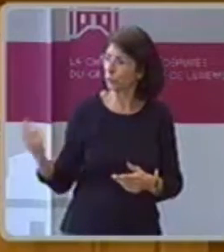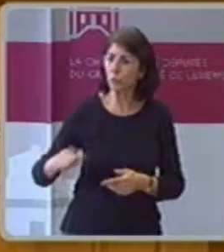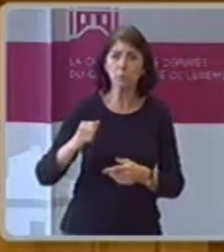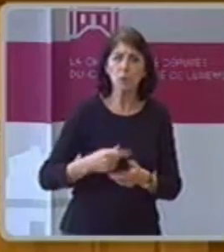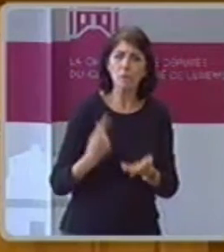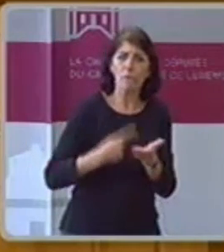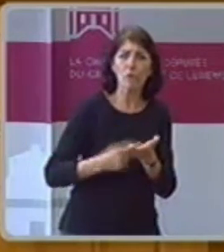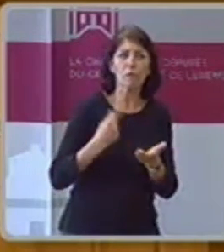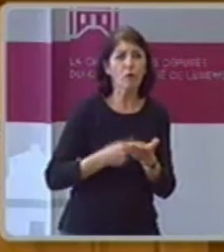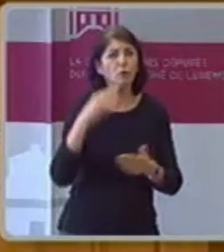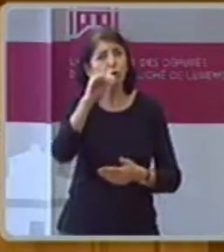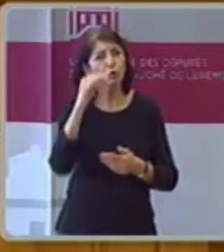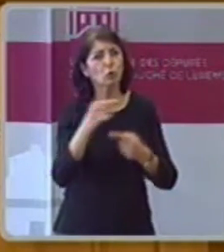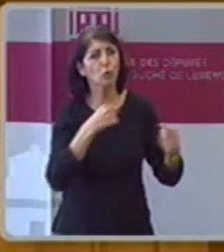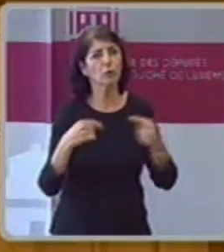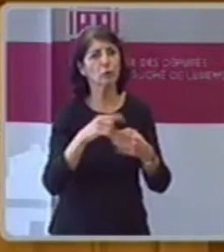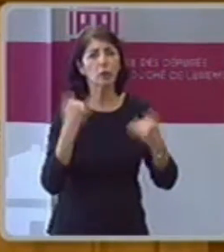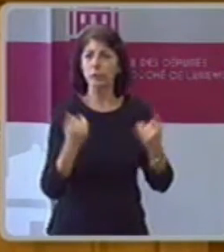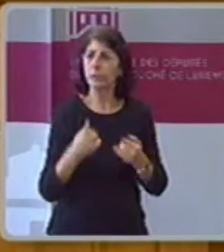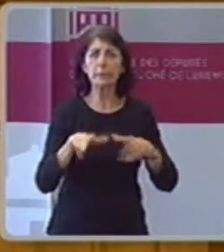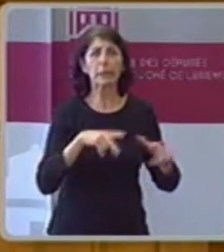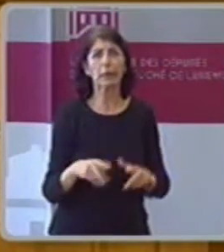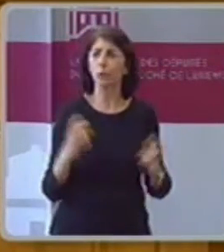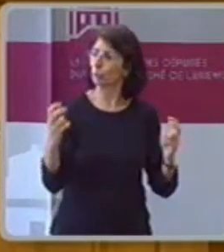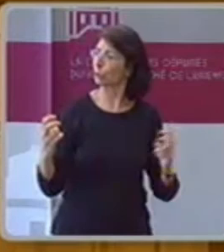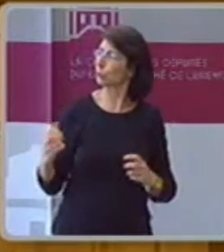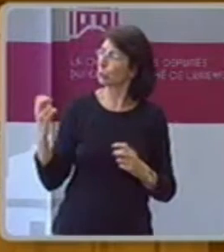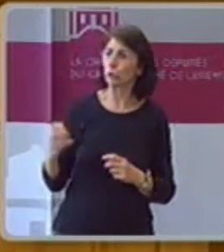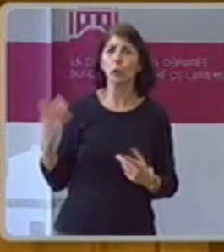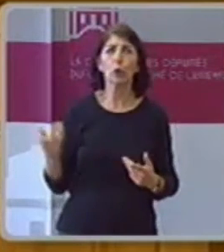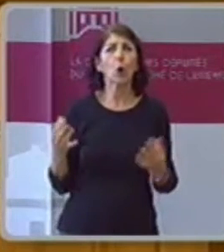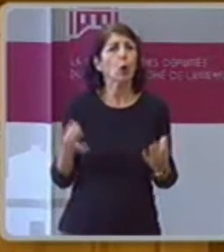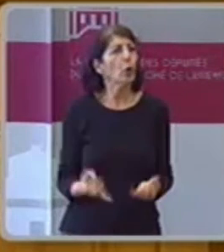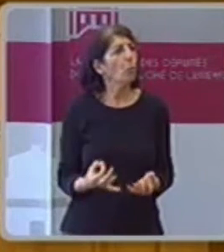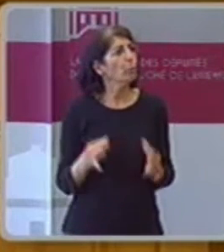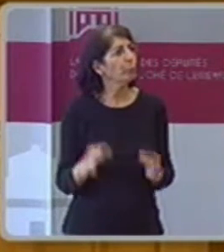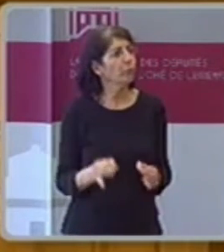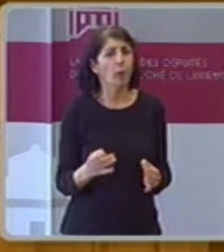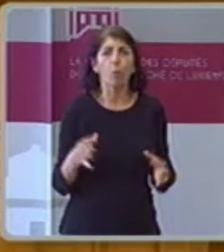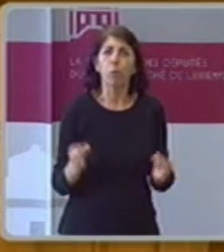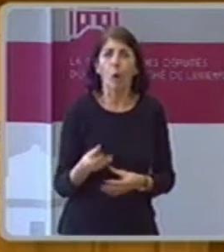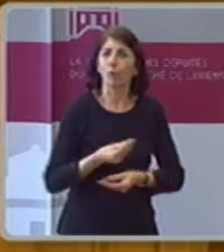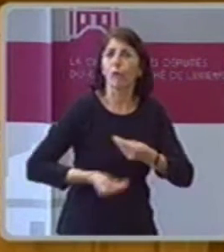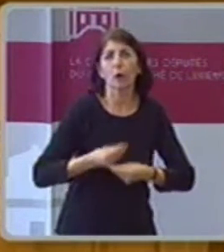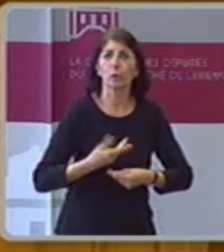auf eine maximale Wurst 30.000 Arbeitsplätze an drei